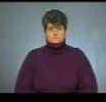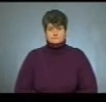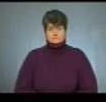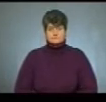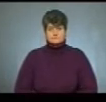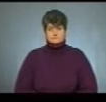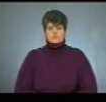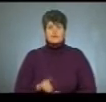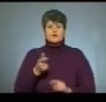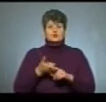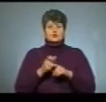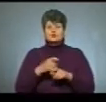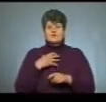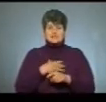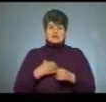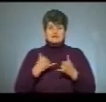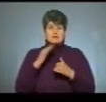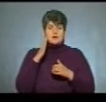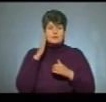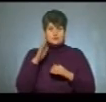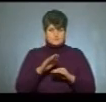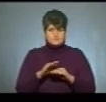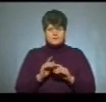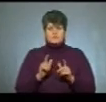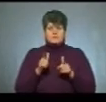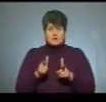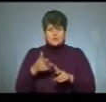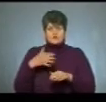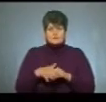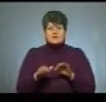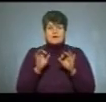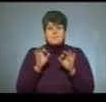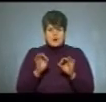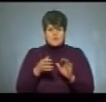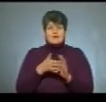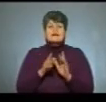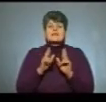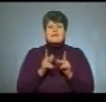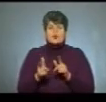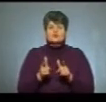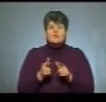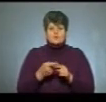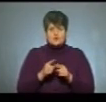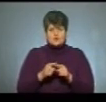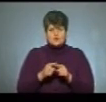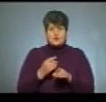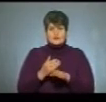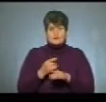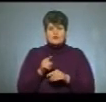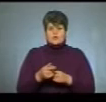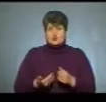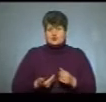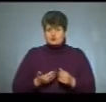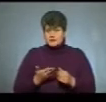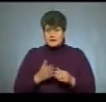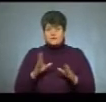Дуже важливо для майбутніх абітурієнтів зрозуміти свою правильну стратегію по тому, як готуватися до цього етапу в їхньому житті, тому що від